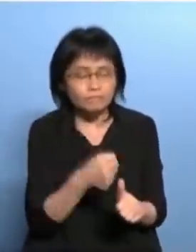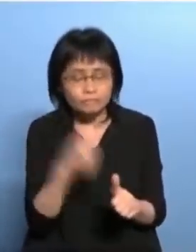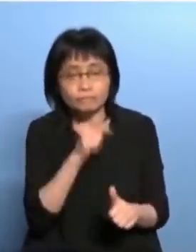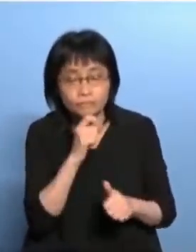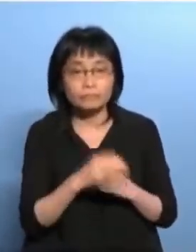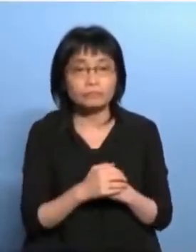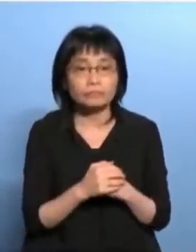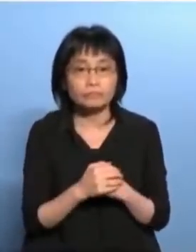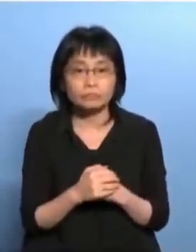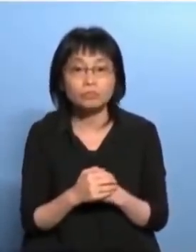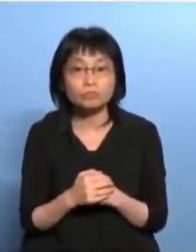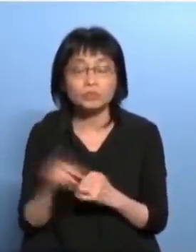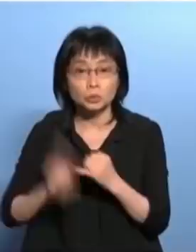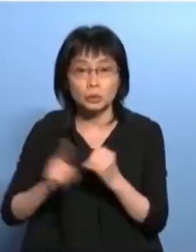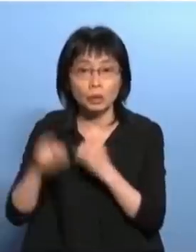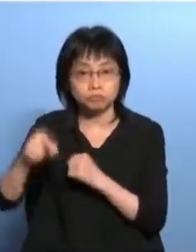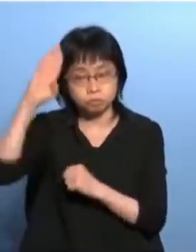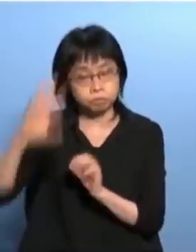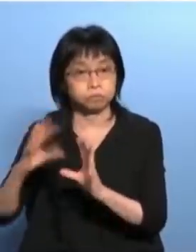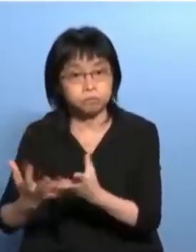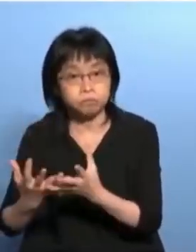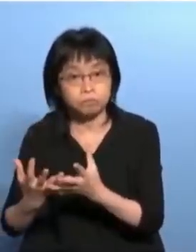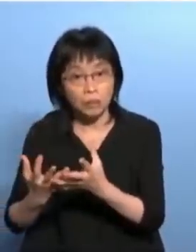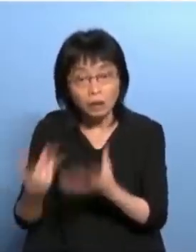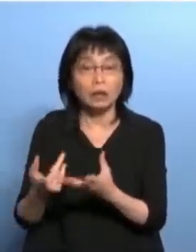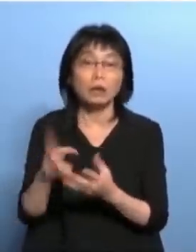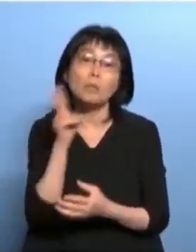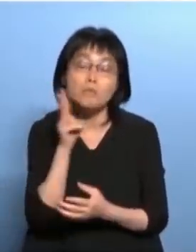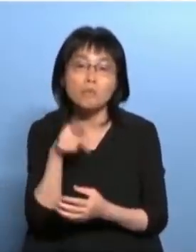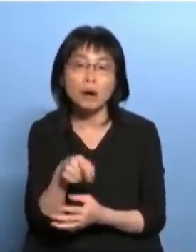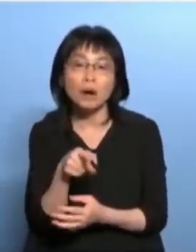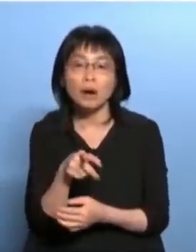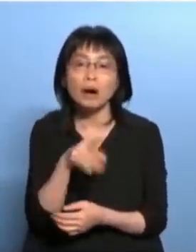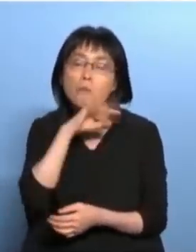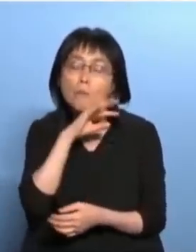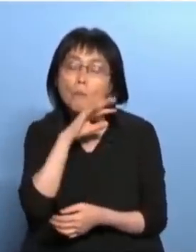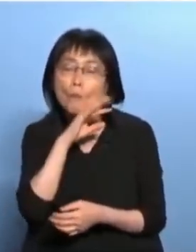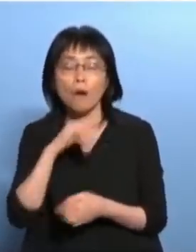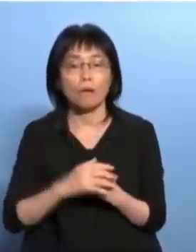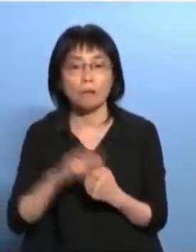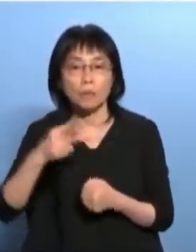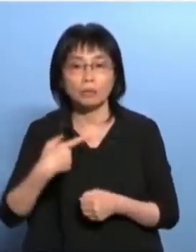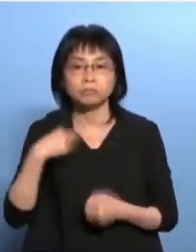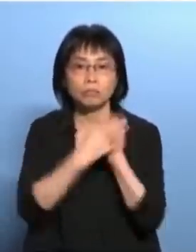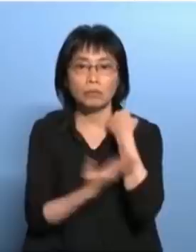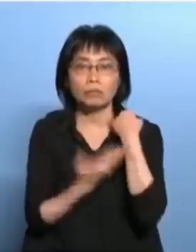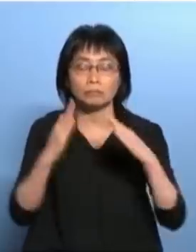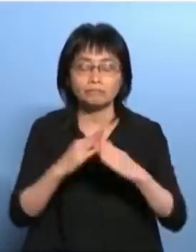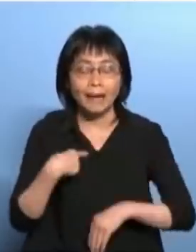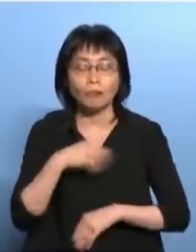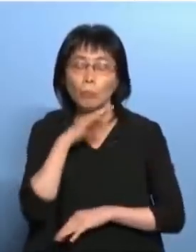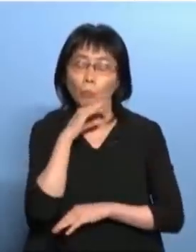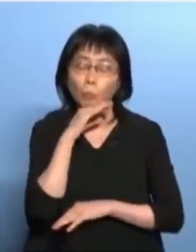大家都知道妨害司法公正就是给假口供警察差到这样